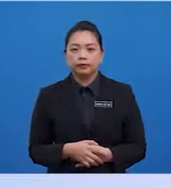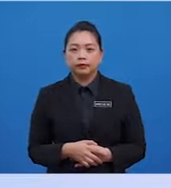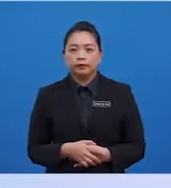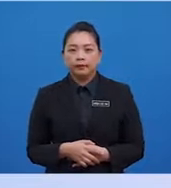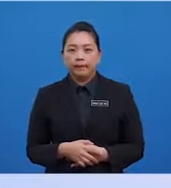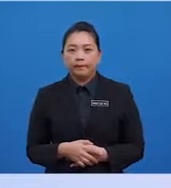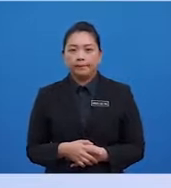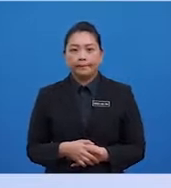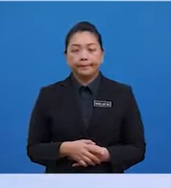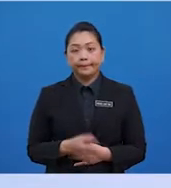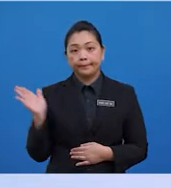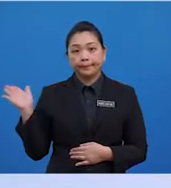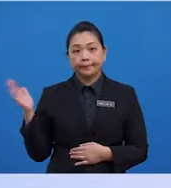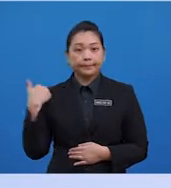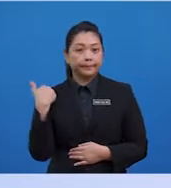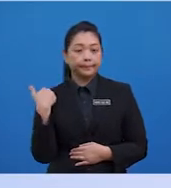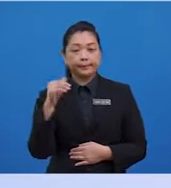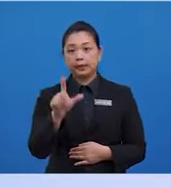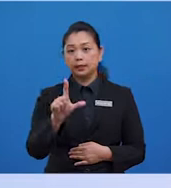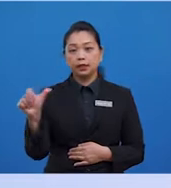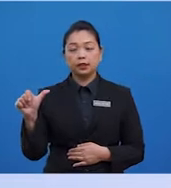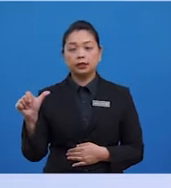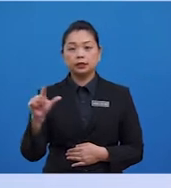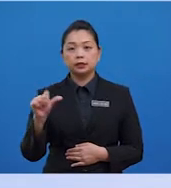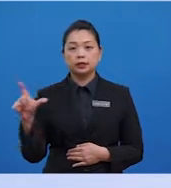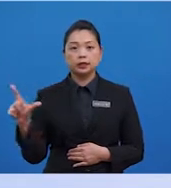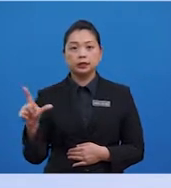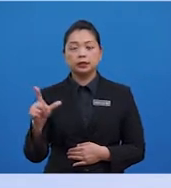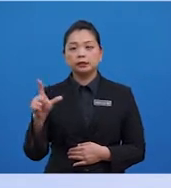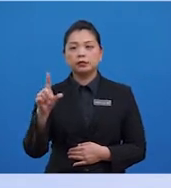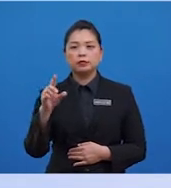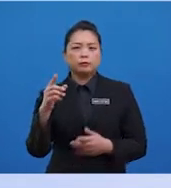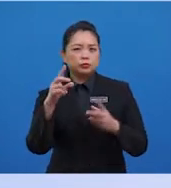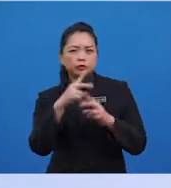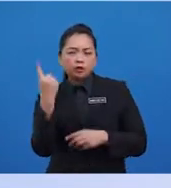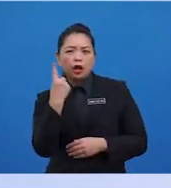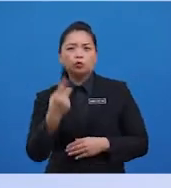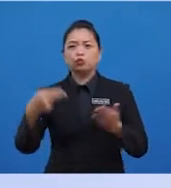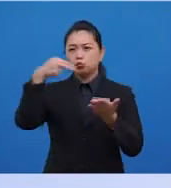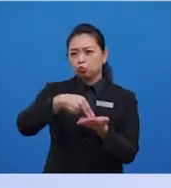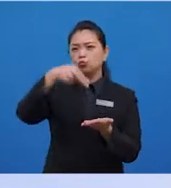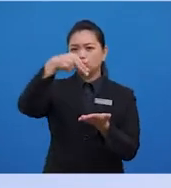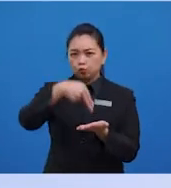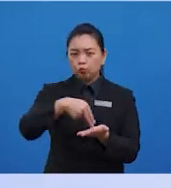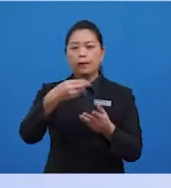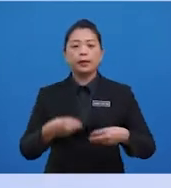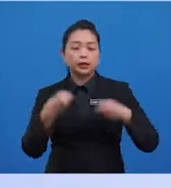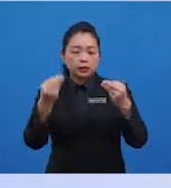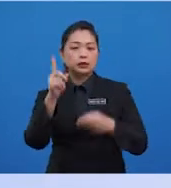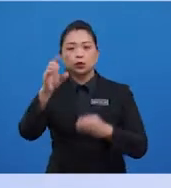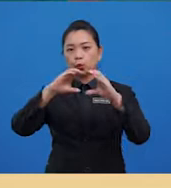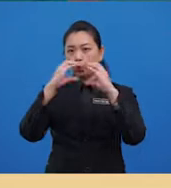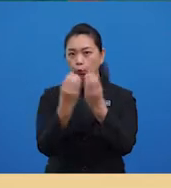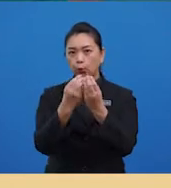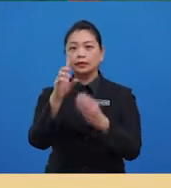Mood ialah nilai cerapan yang paling kerap berulang bagi sekumpulan set data.